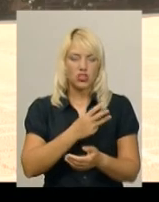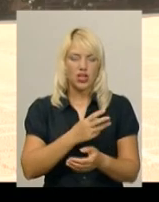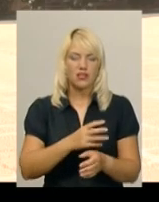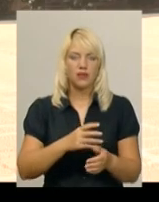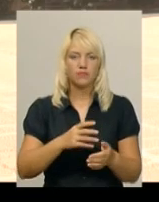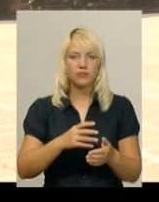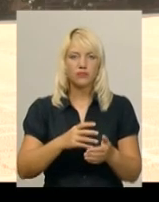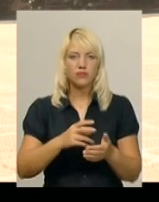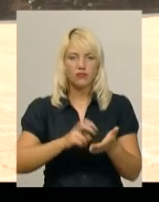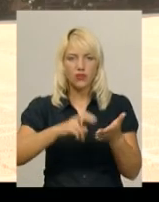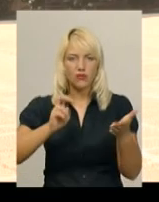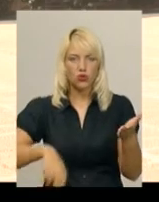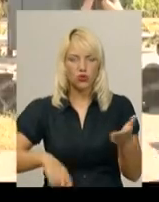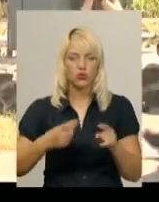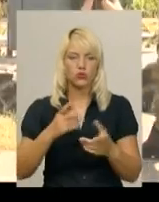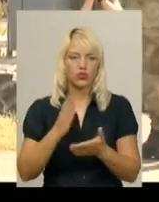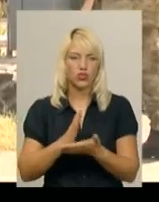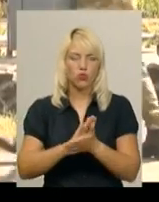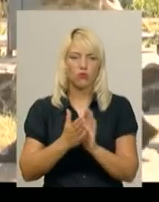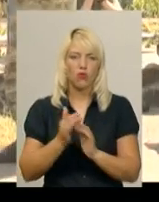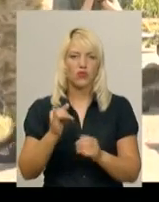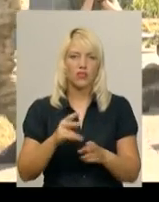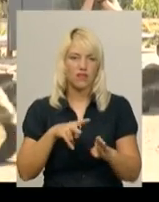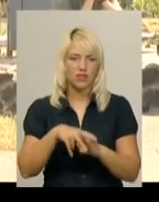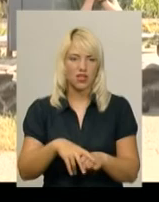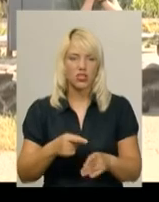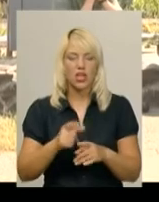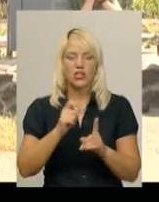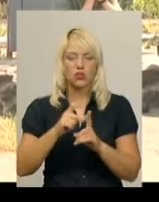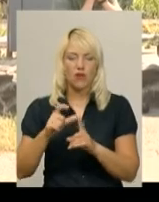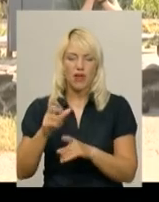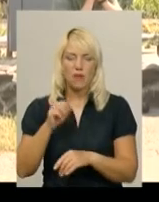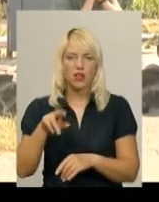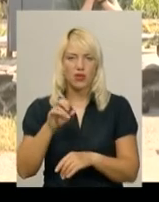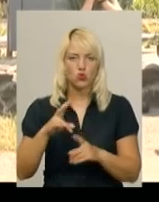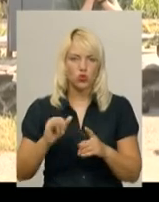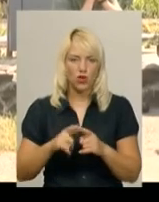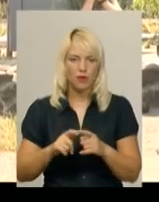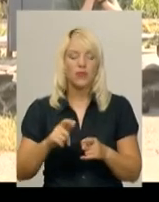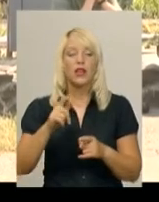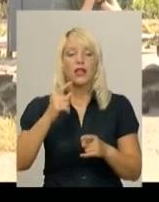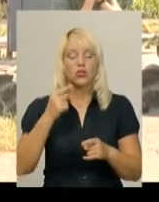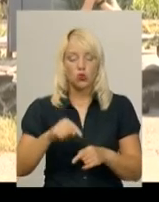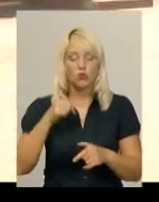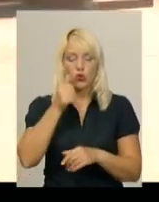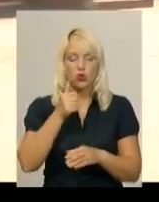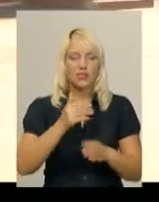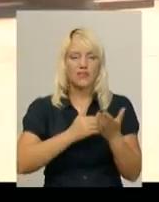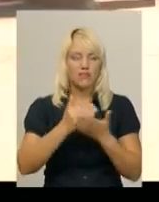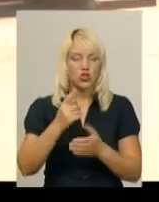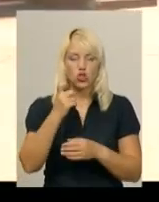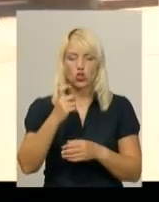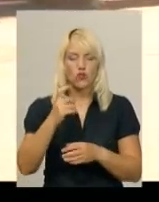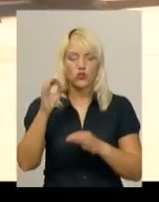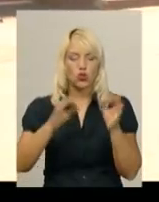що певні умови, певне навантаження. За словами Олександра Адамчука, цього року прикордонне виш 100% виконав державне замовлення за